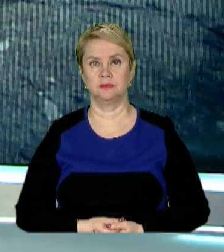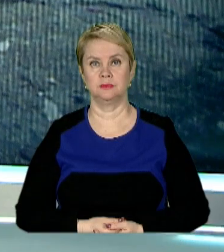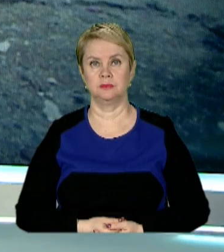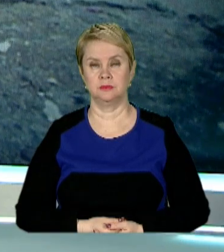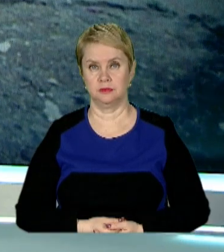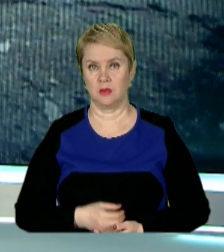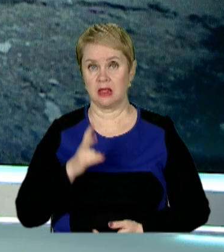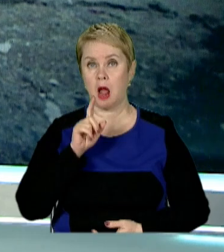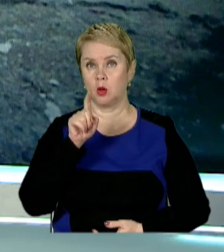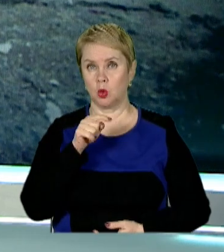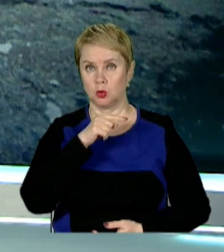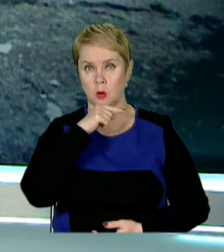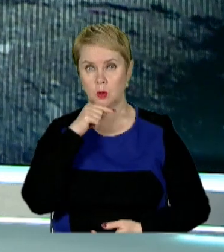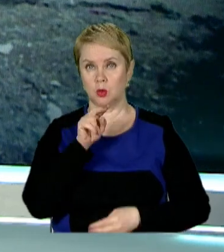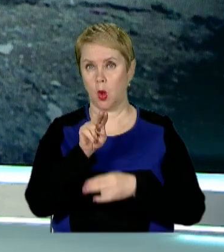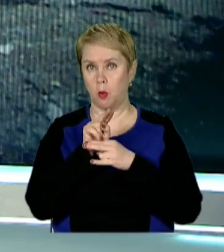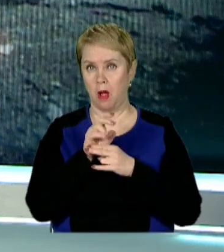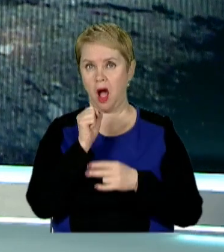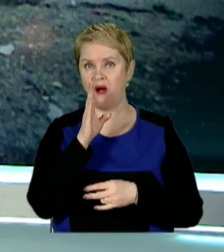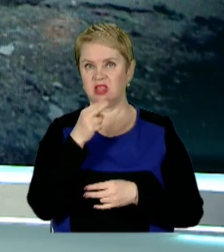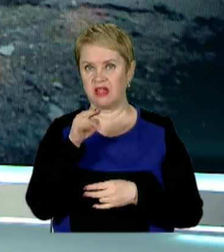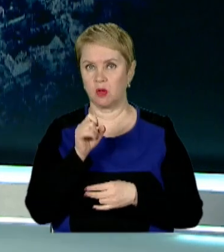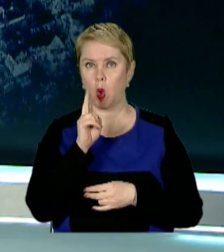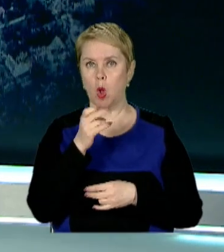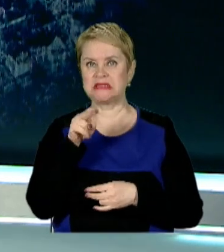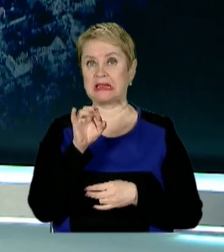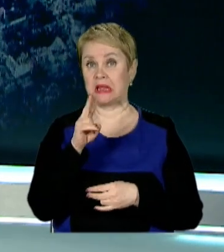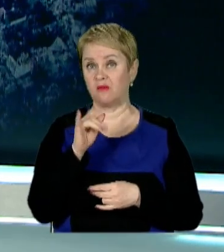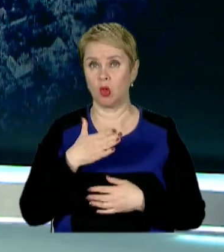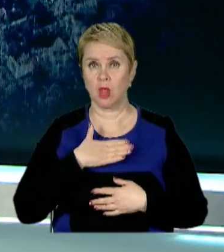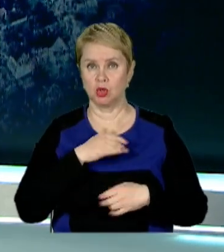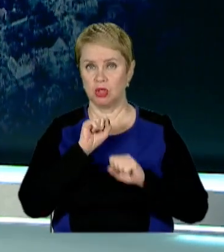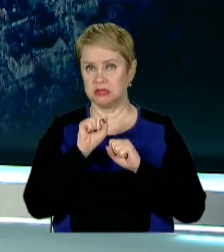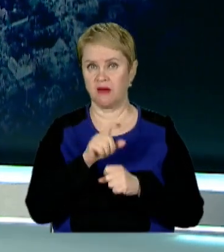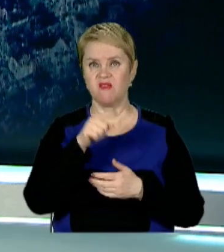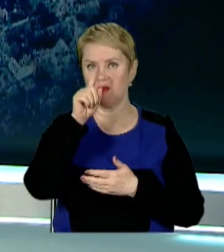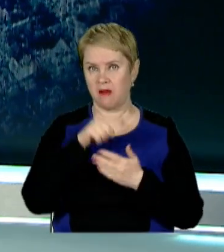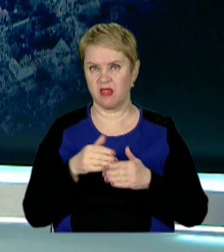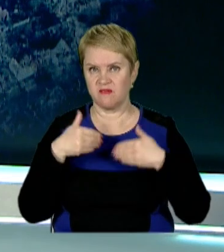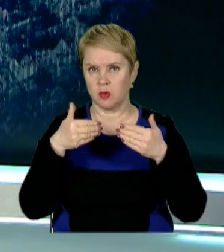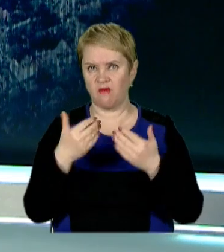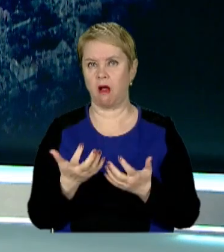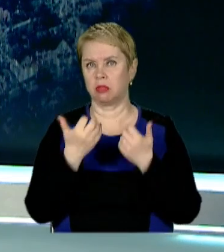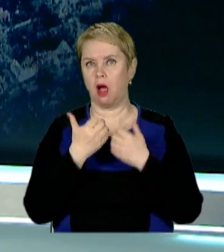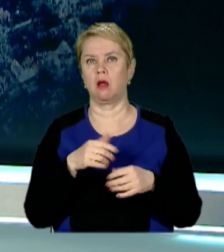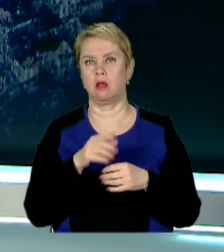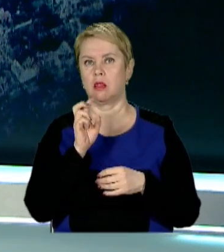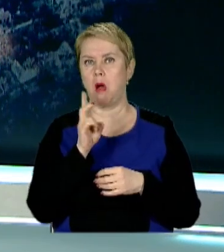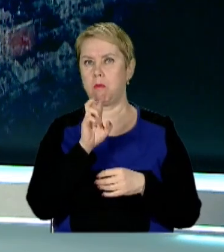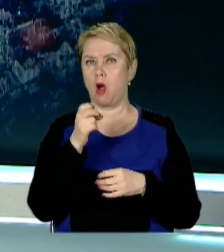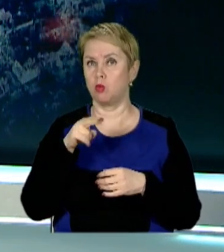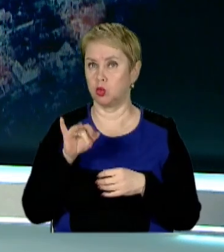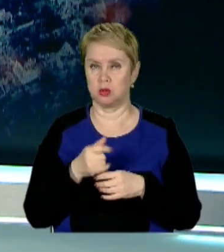На Донеччині росіяни обстрілюють Авдіївку та Костянтинівку. Наші захисники впевнено відбувають атаки ворога на Бахмуті.